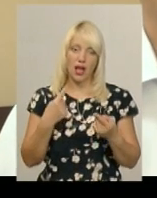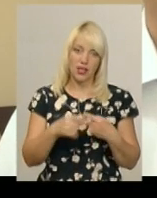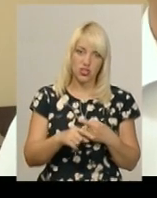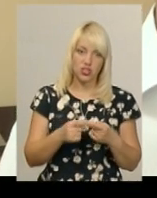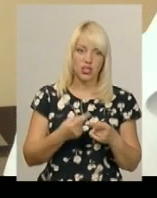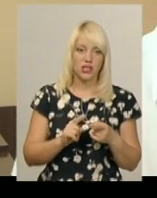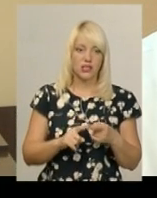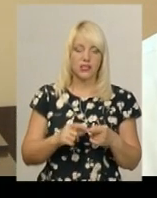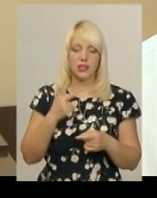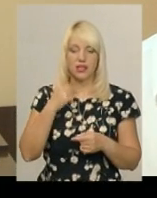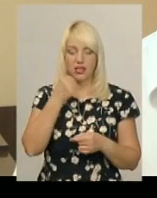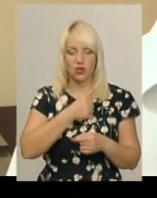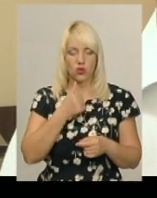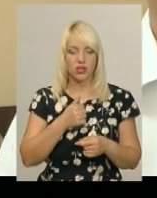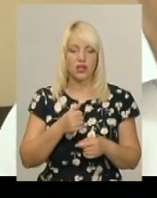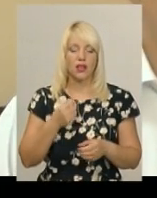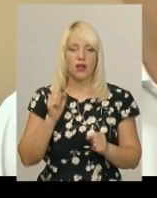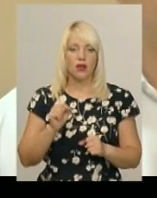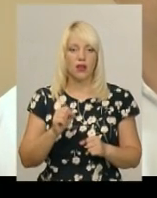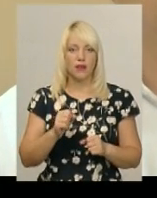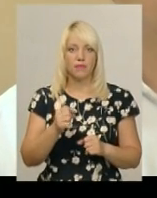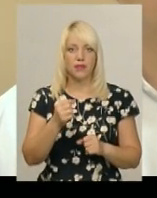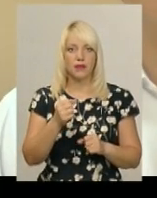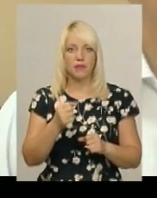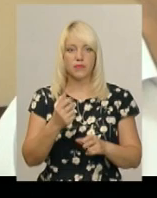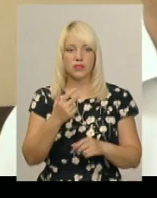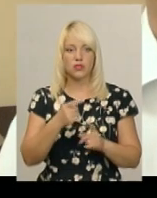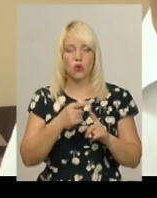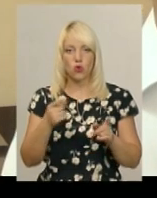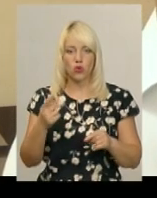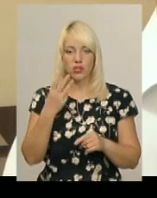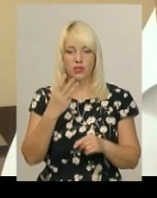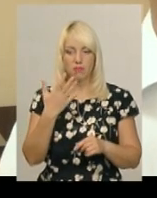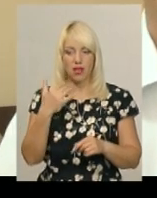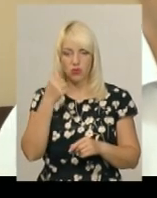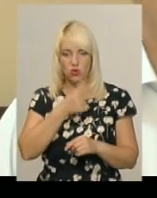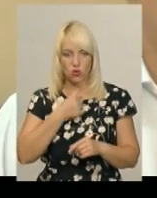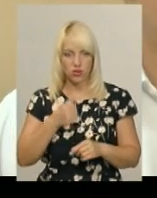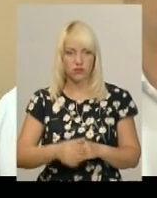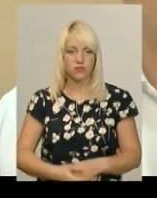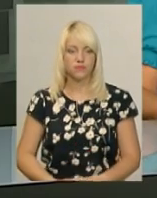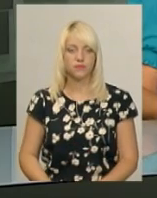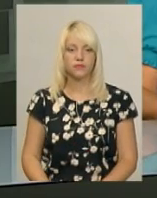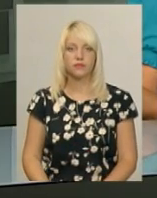позбавлення волі зі сроком від 2 до 5 років, з позбавленням права займати певні посади теж сроком на три роки.